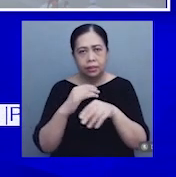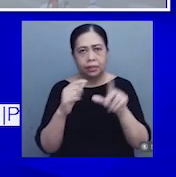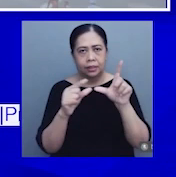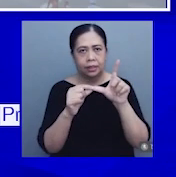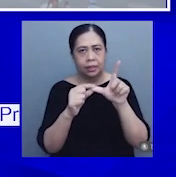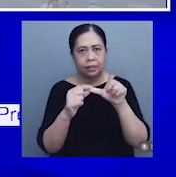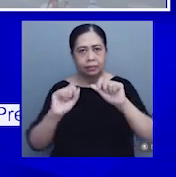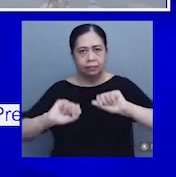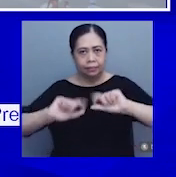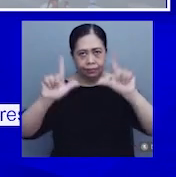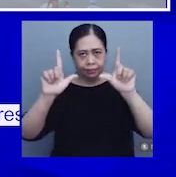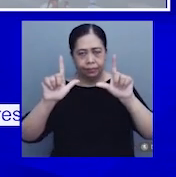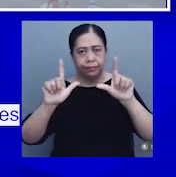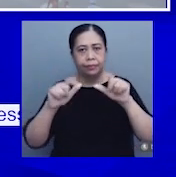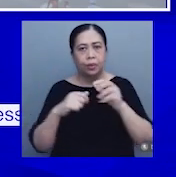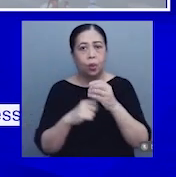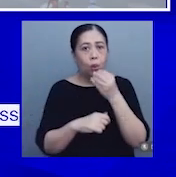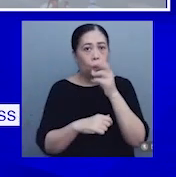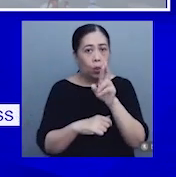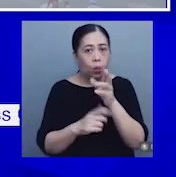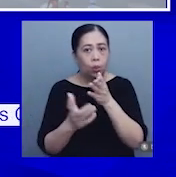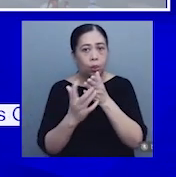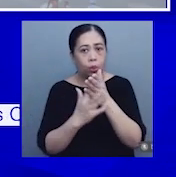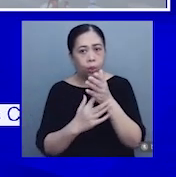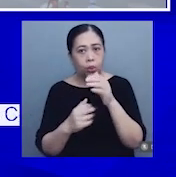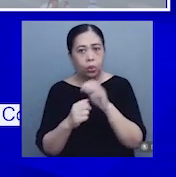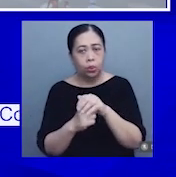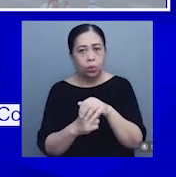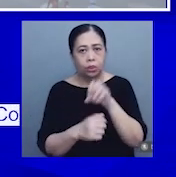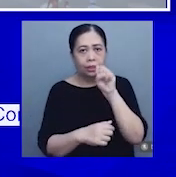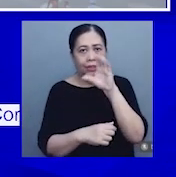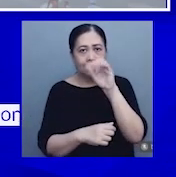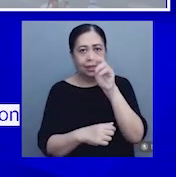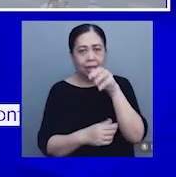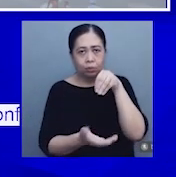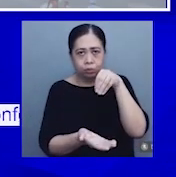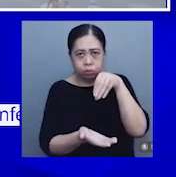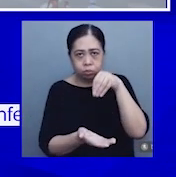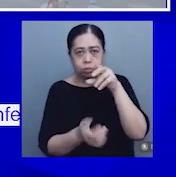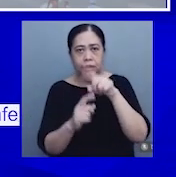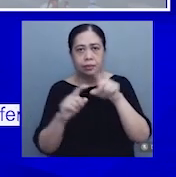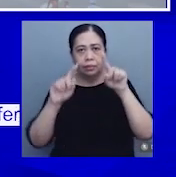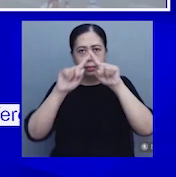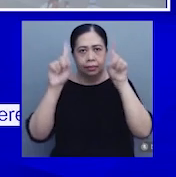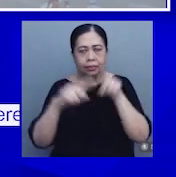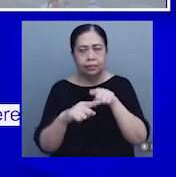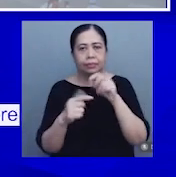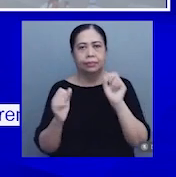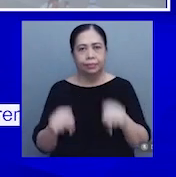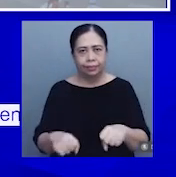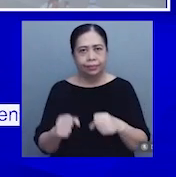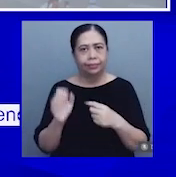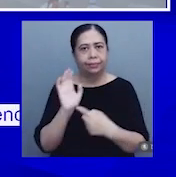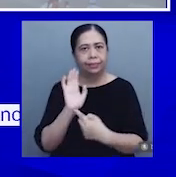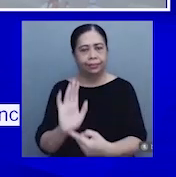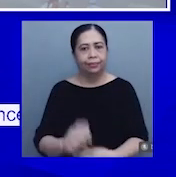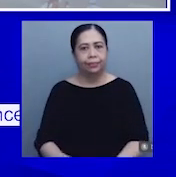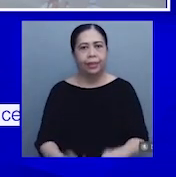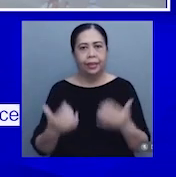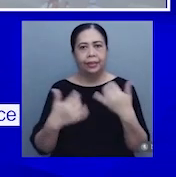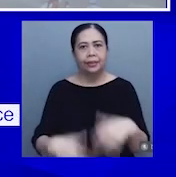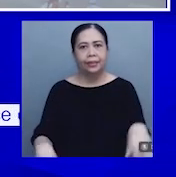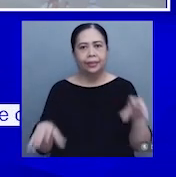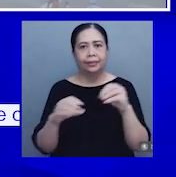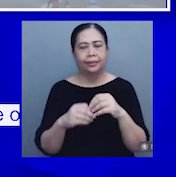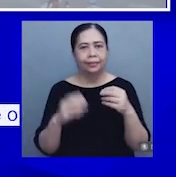nakaflass sa screen o sa pamamagitan ng pag-scan ng QR codes na nasa screen. Dito nagtatapos ang aking